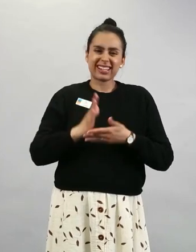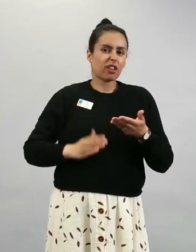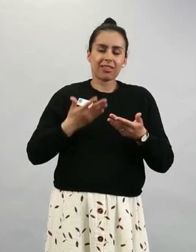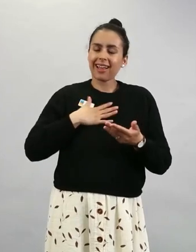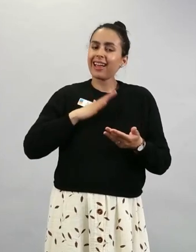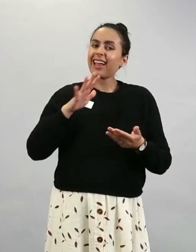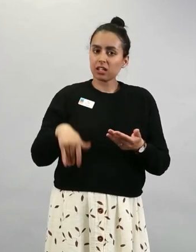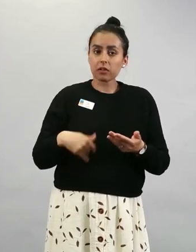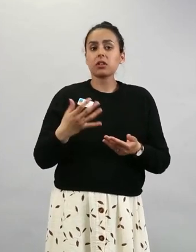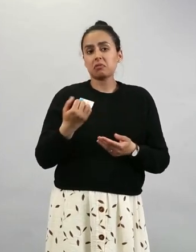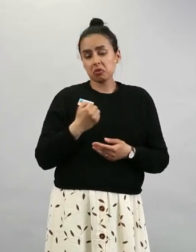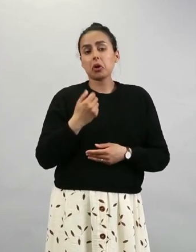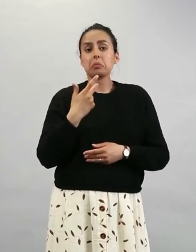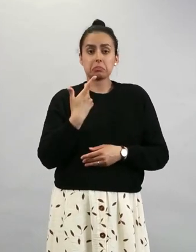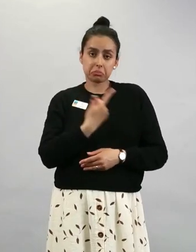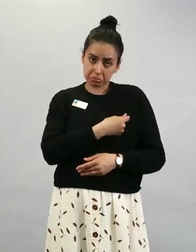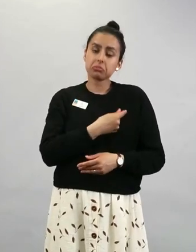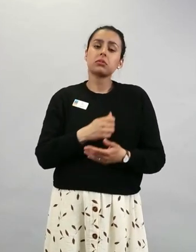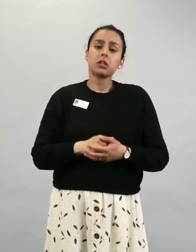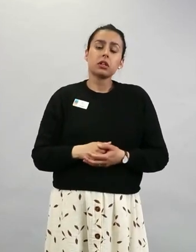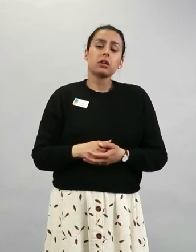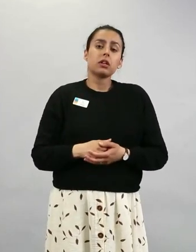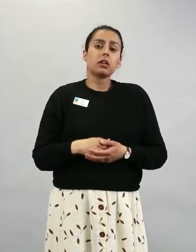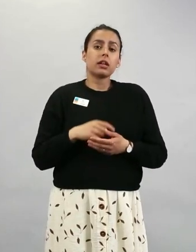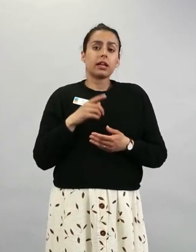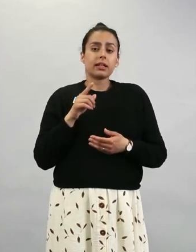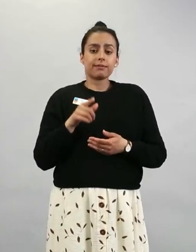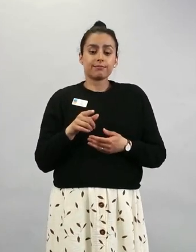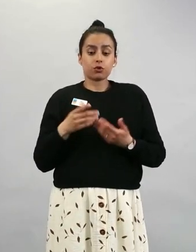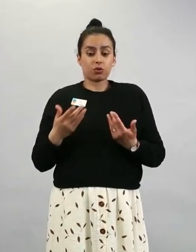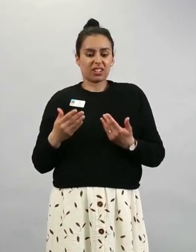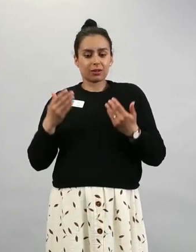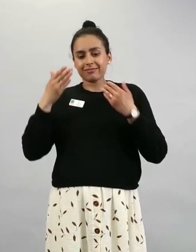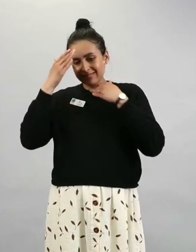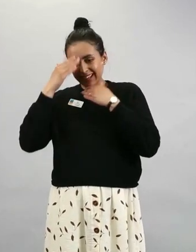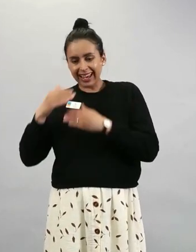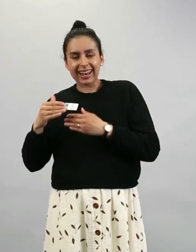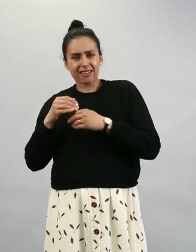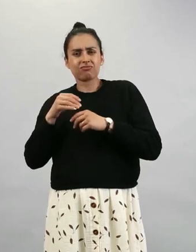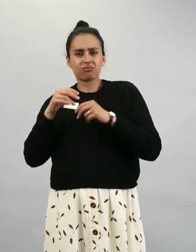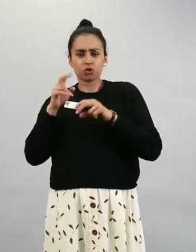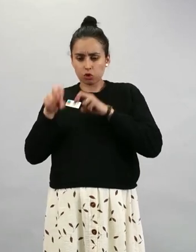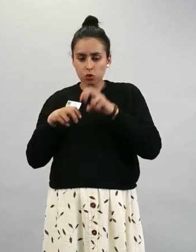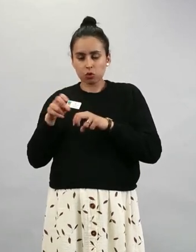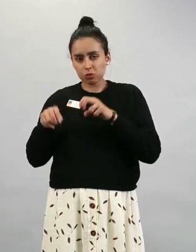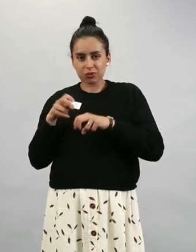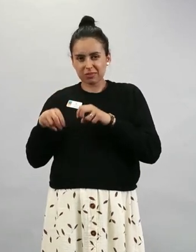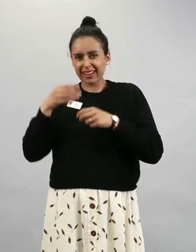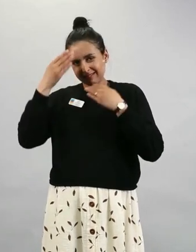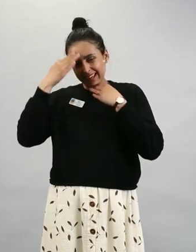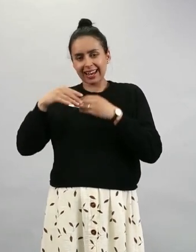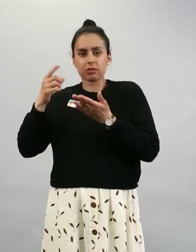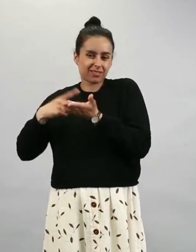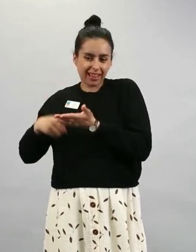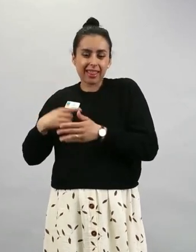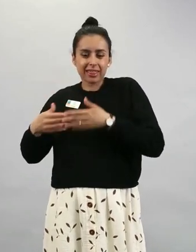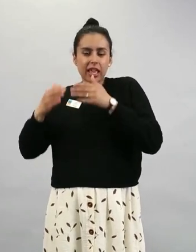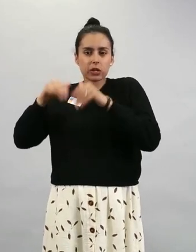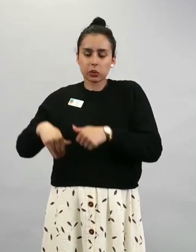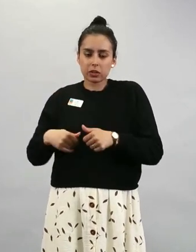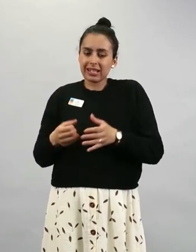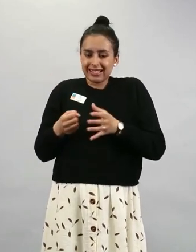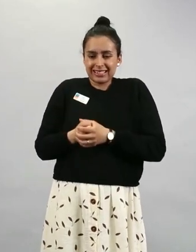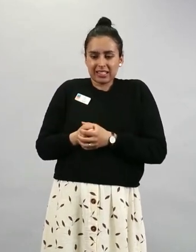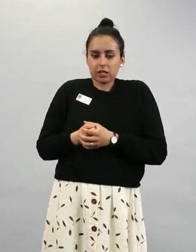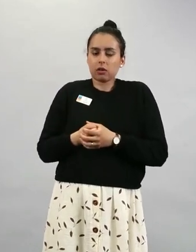nämä meillä käytössä olevat rokotteet, niin niihin ei liity mitään semmoisia sikiön epämuodostumien viittaavia löydöksiä. Eli